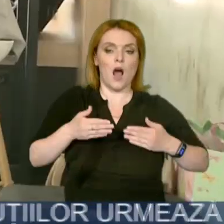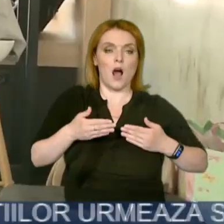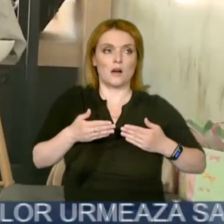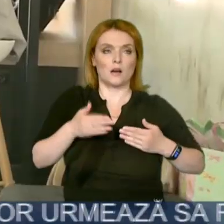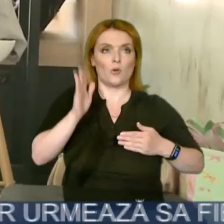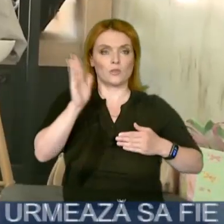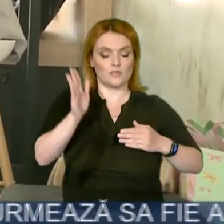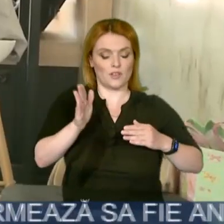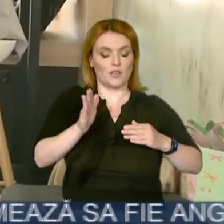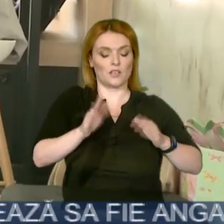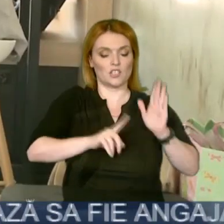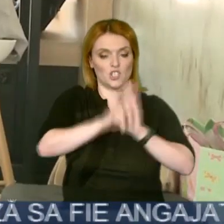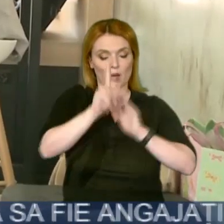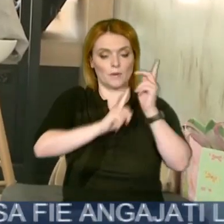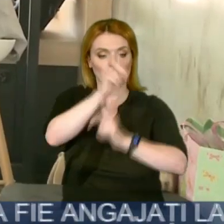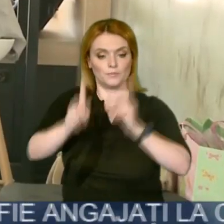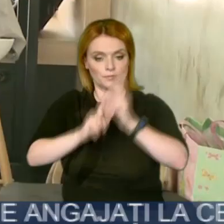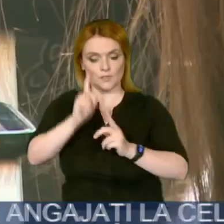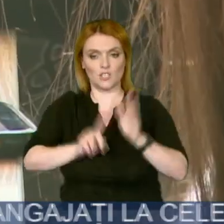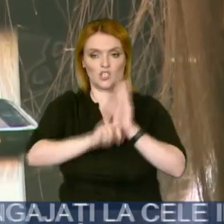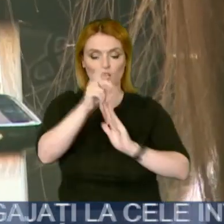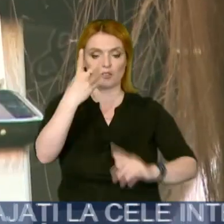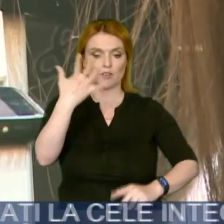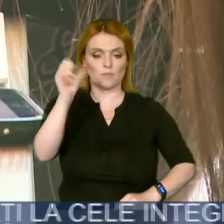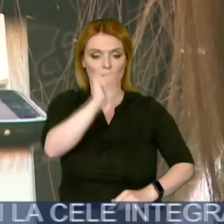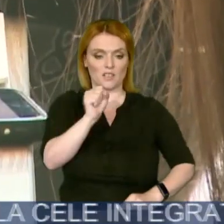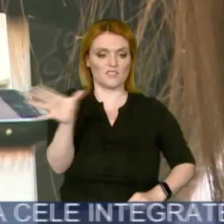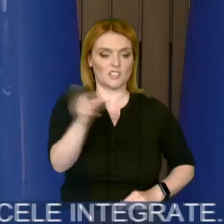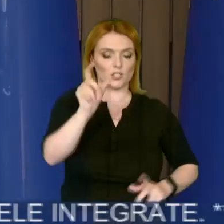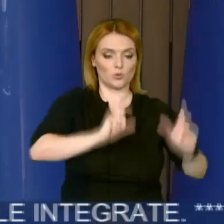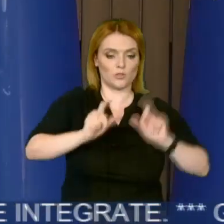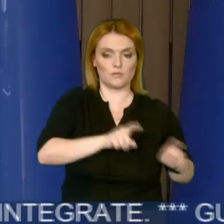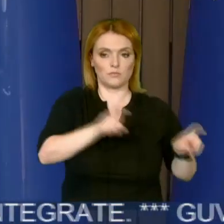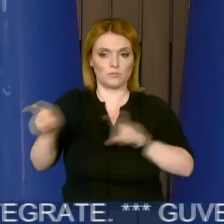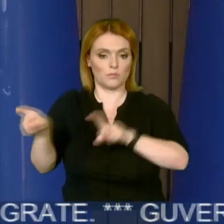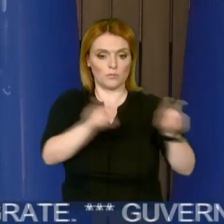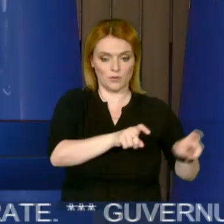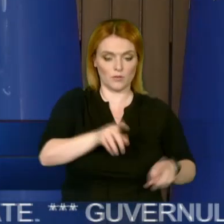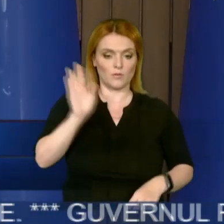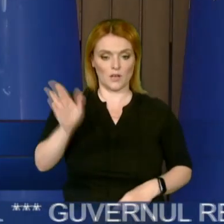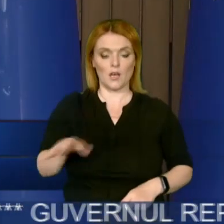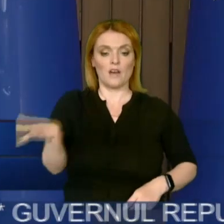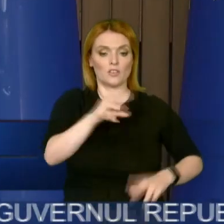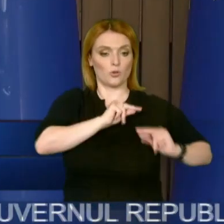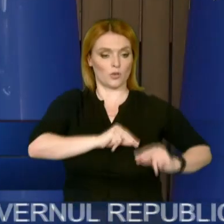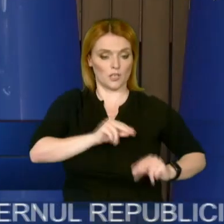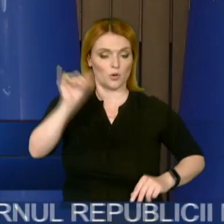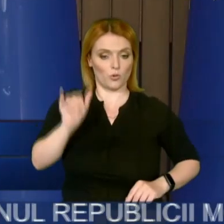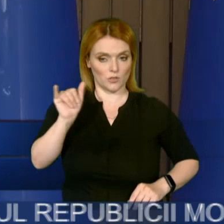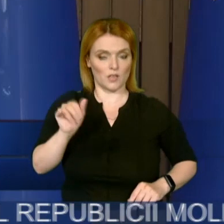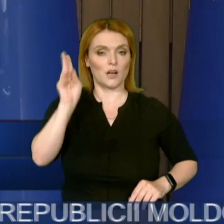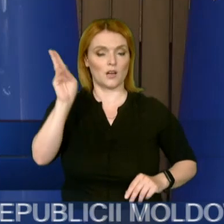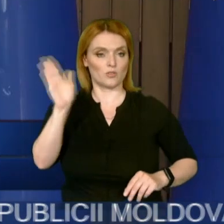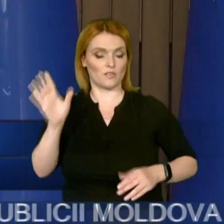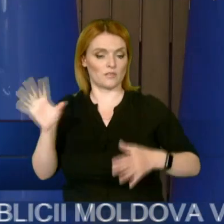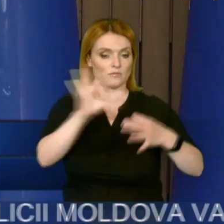iulie și se va realiza în 13 instituții publice de învățământ din țară. Angajații instituțiilor absorbite